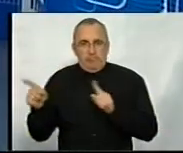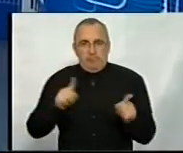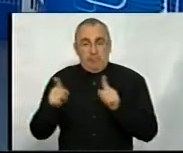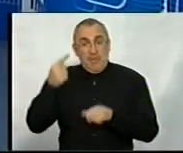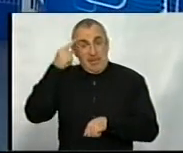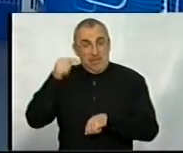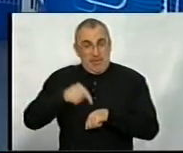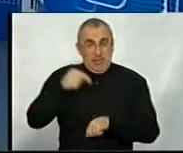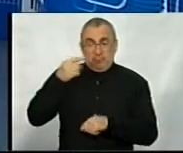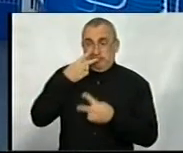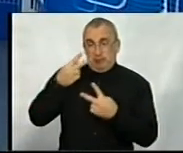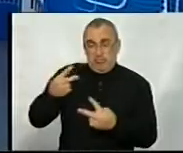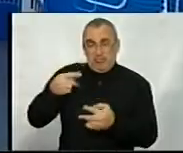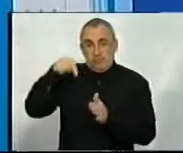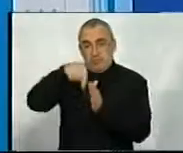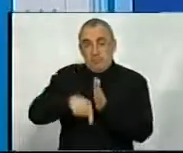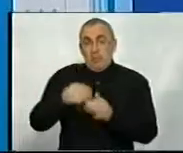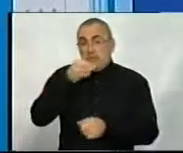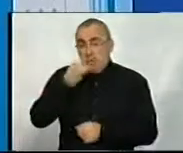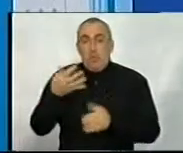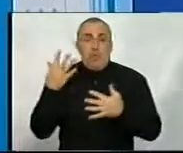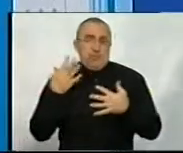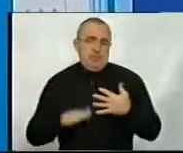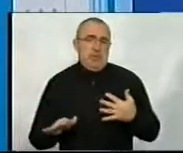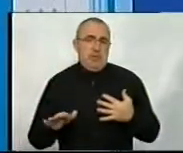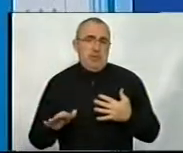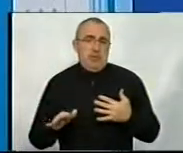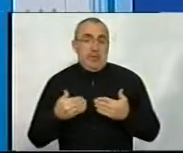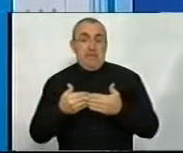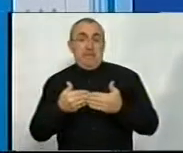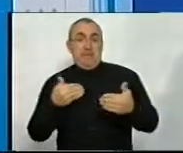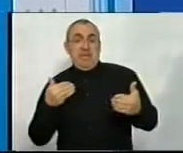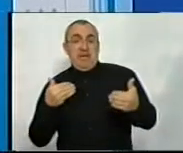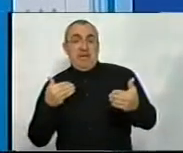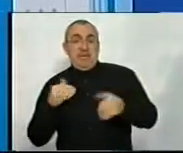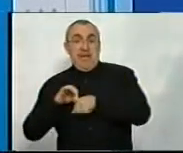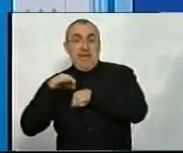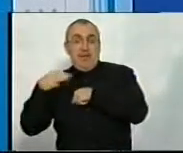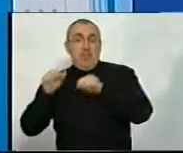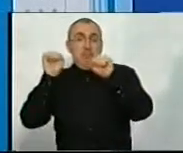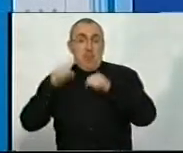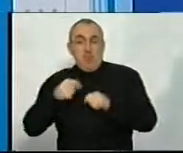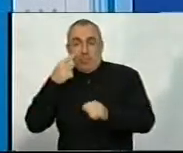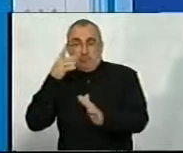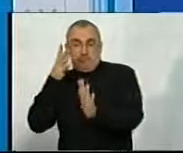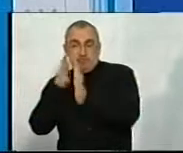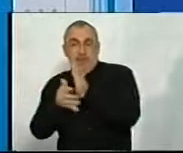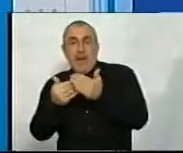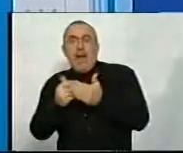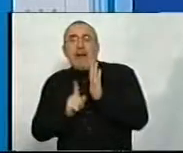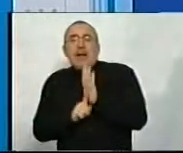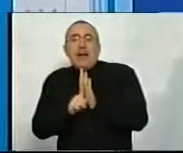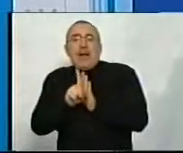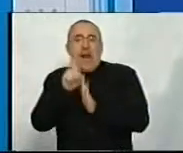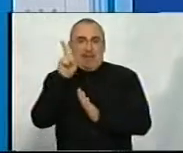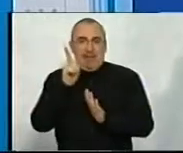психологічної точки зору, ми можемо сказати, що вже предвісники насилля ми можемо розпізнати на ранніх стадіях.